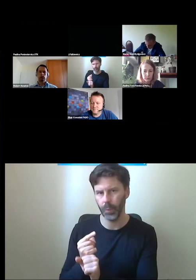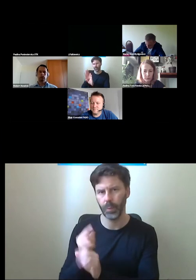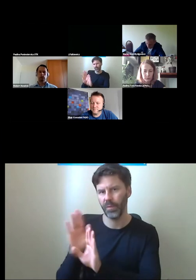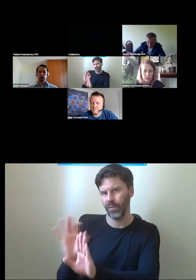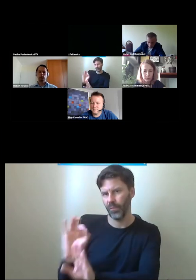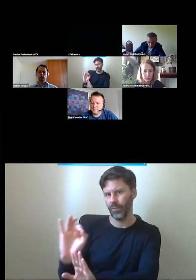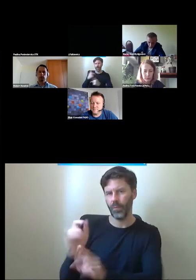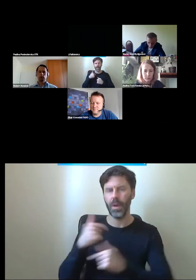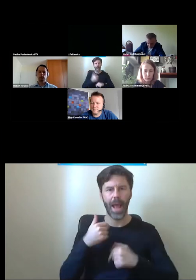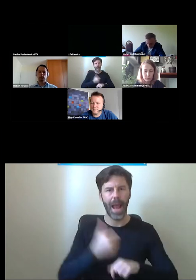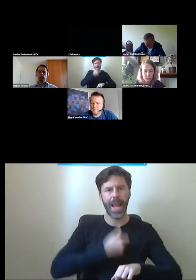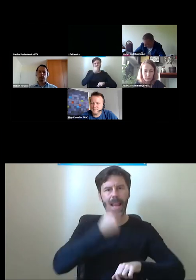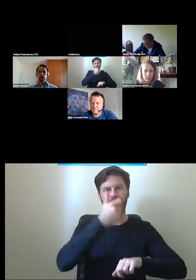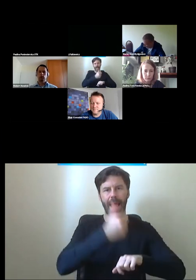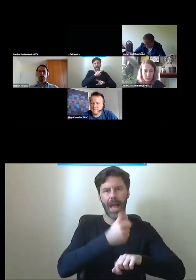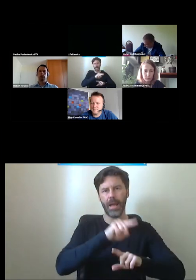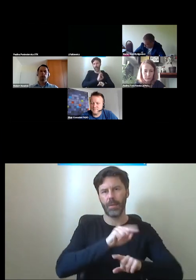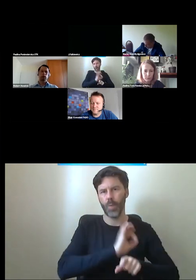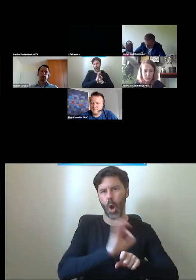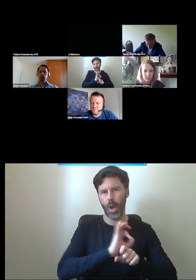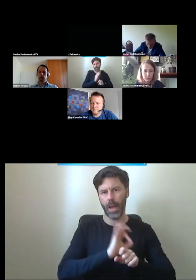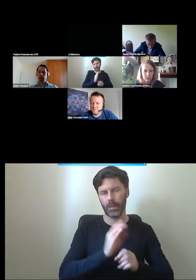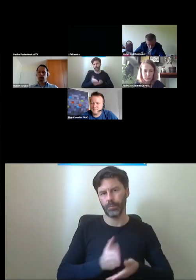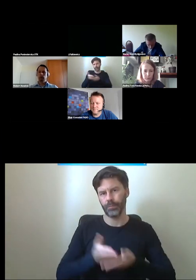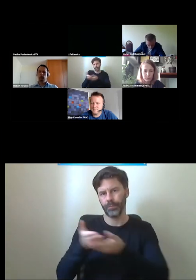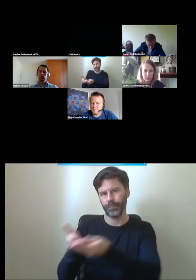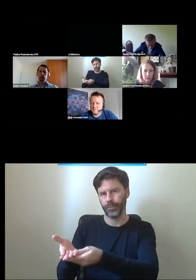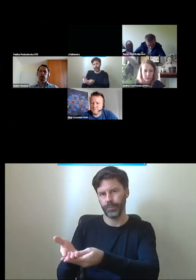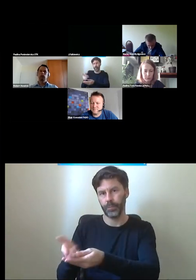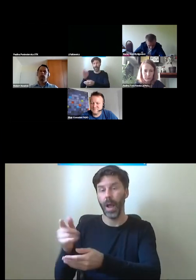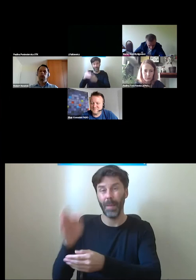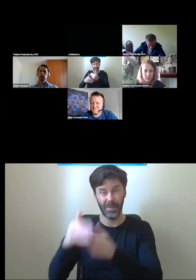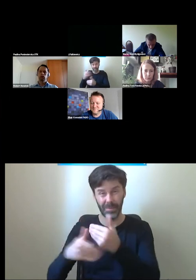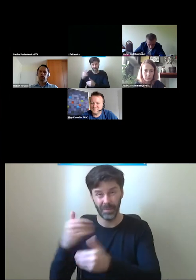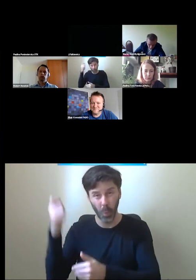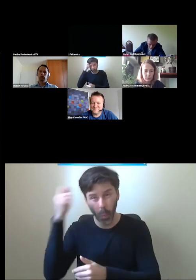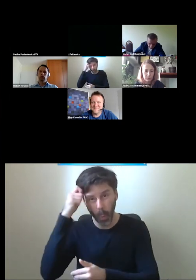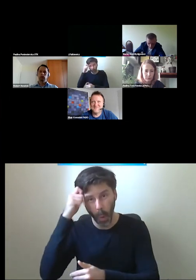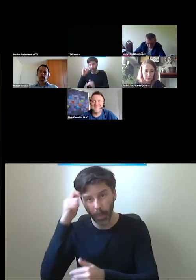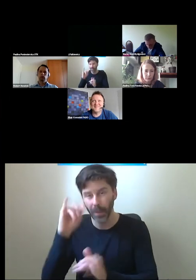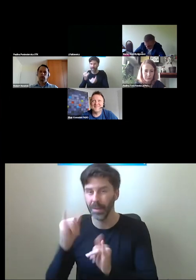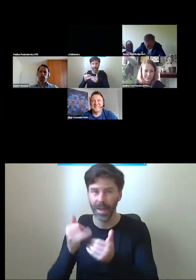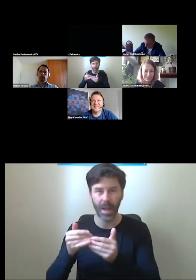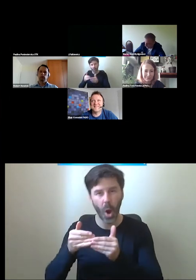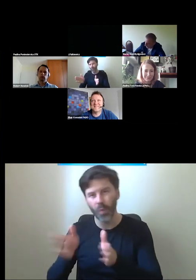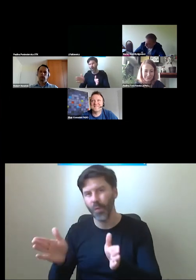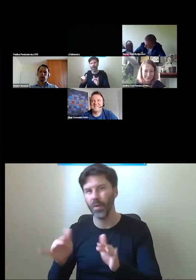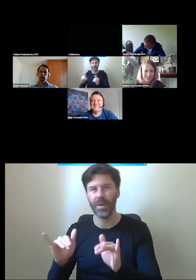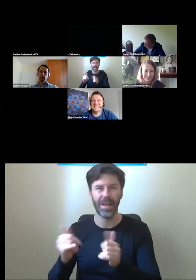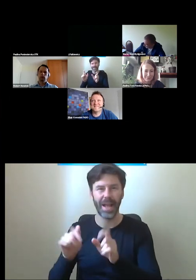wyłącznie liderem samego projektowania, a potem jeszcze mieliśmy z nimi kłopoty, jeżeli chodzi o odbiory, certyfikacje,